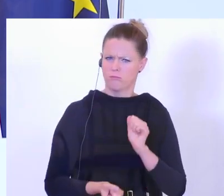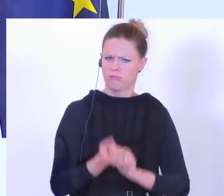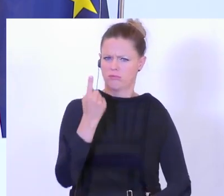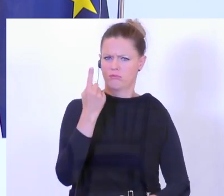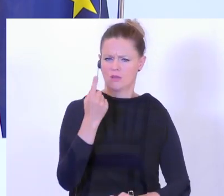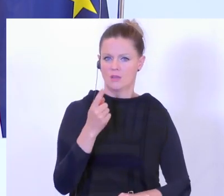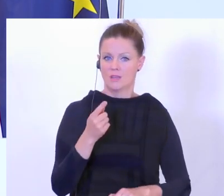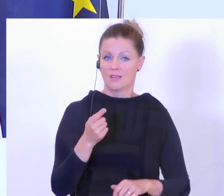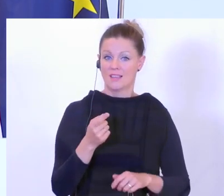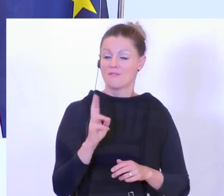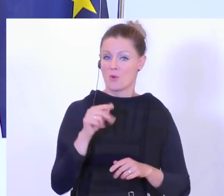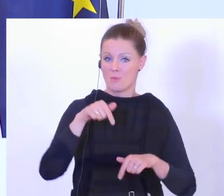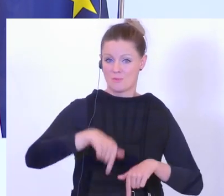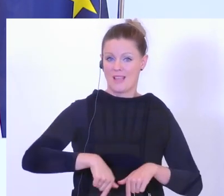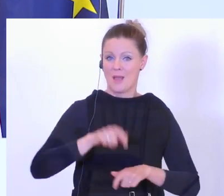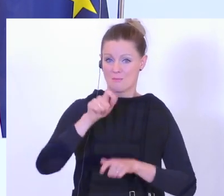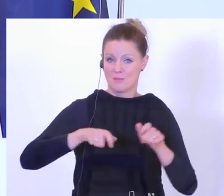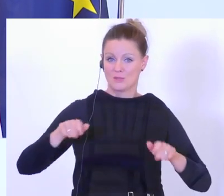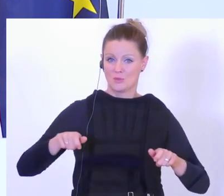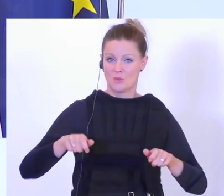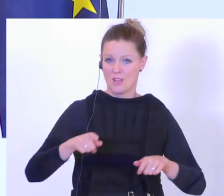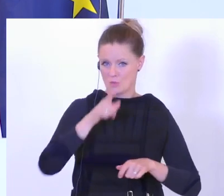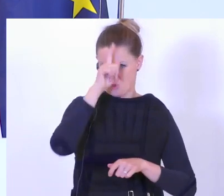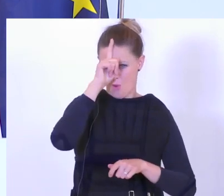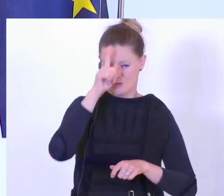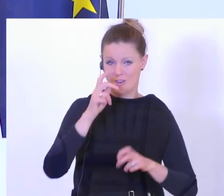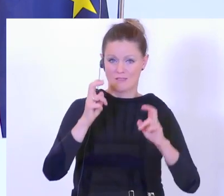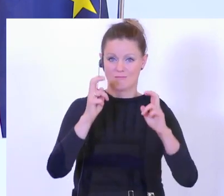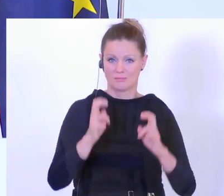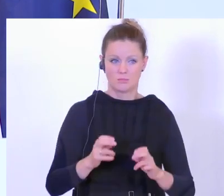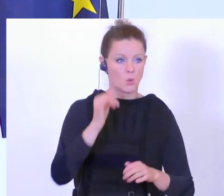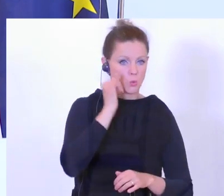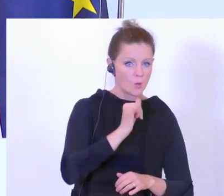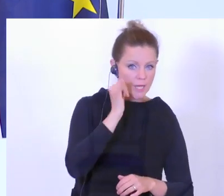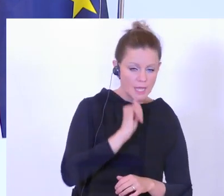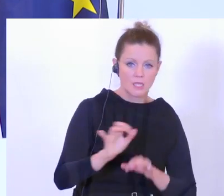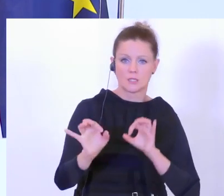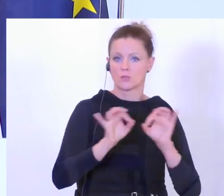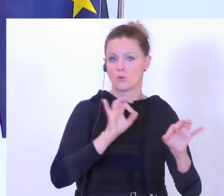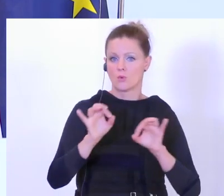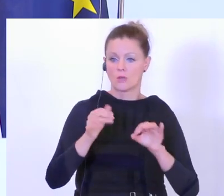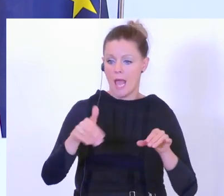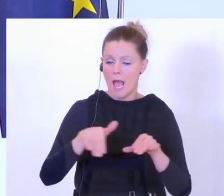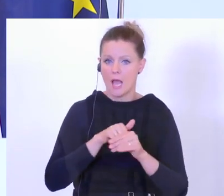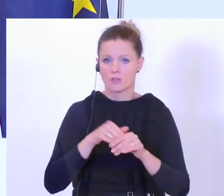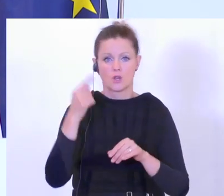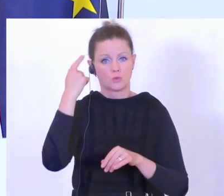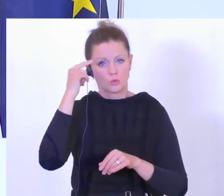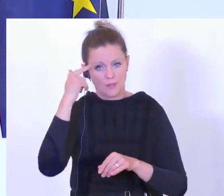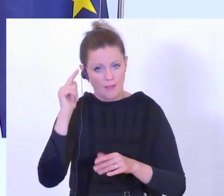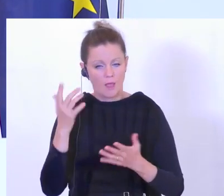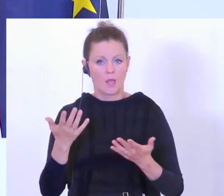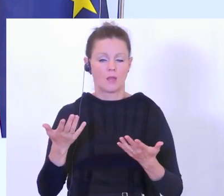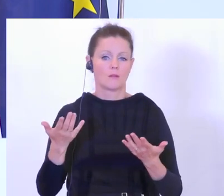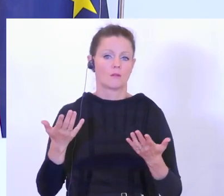Quantität der hier aufhältigen Deutschen, in welchem Status auch immer, als Tourist, als Beschäftigter, als Studierender,